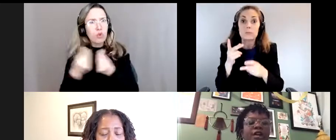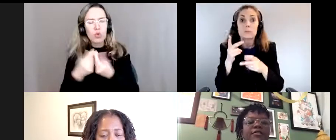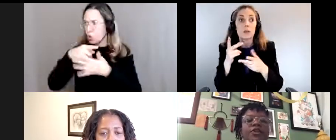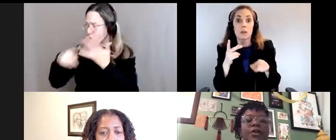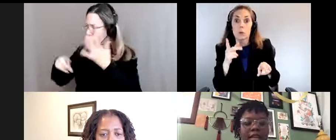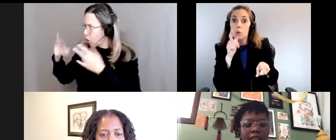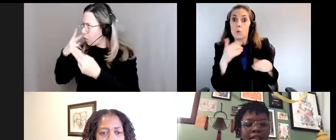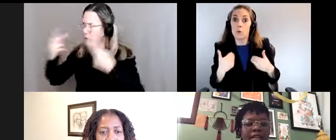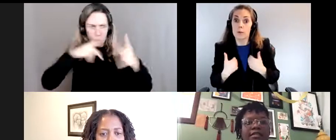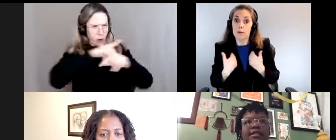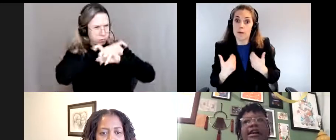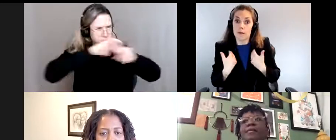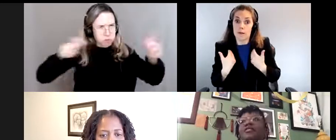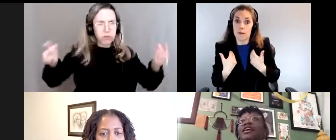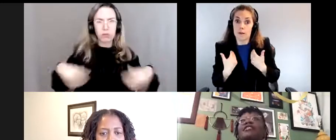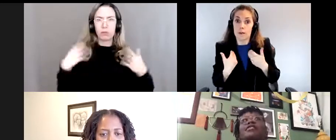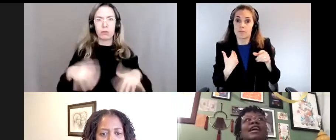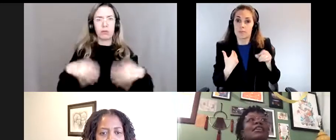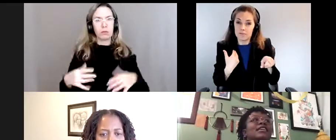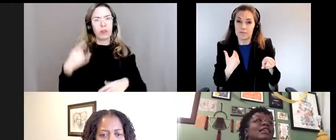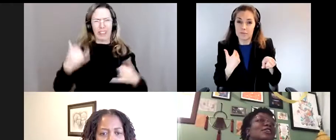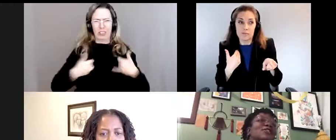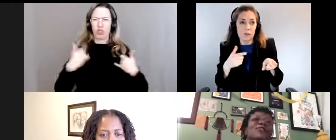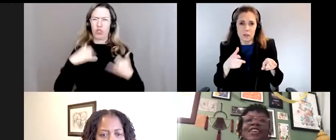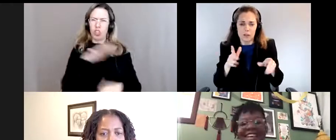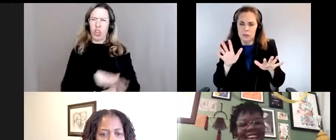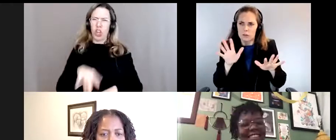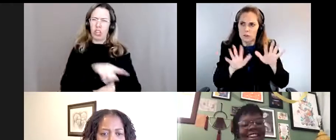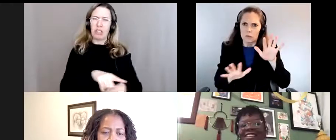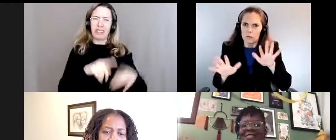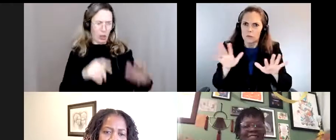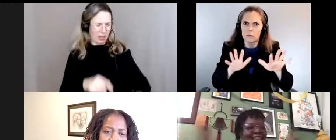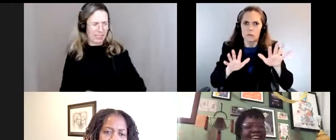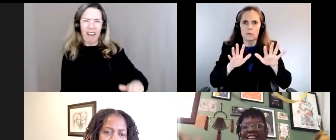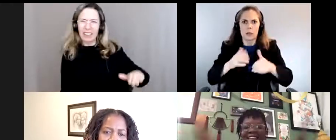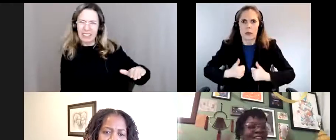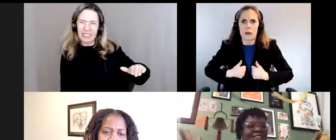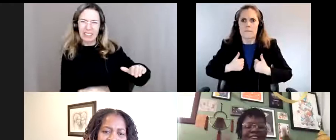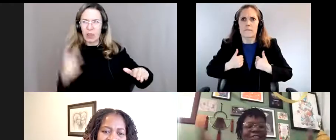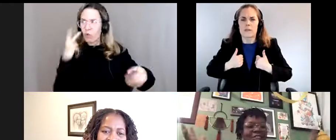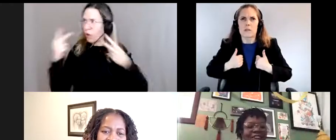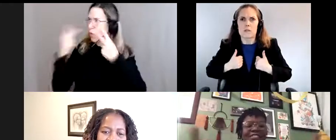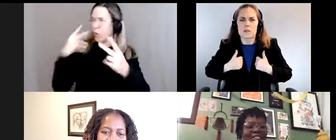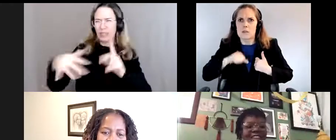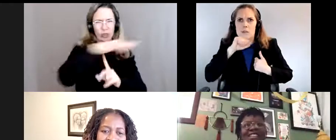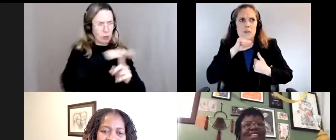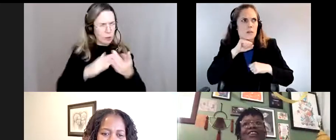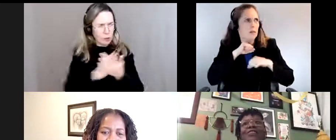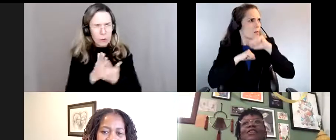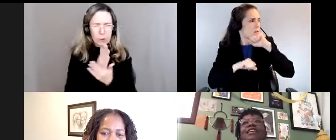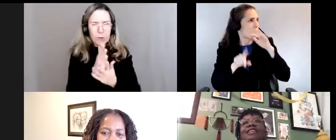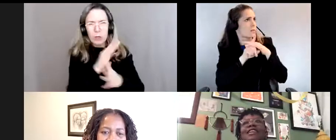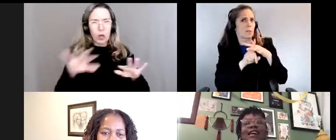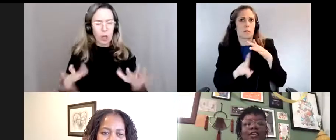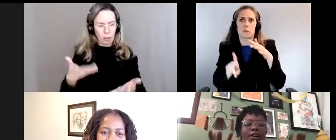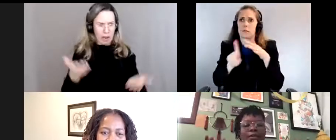à avoir vraiment et à vivre, pratiquement pour les jeunes qui essayent qu'ils grandissent à travers ces situations, d'essayer de trouver